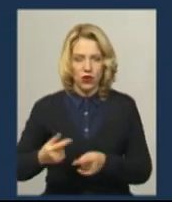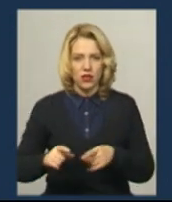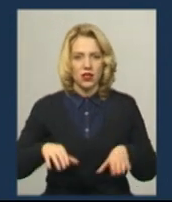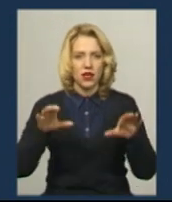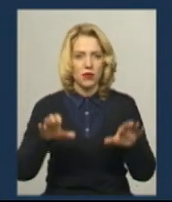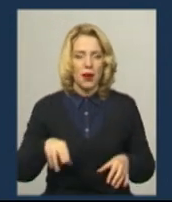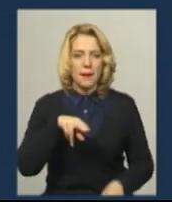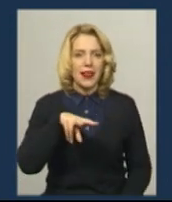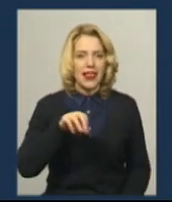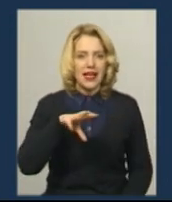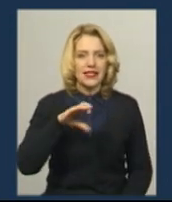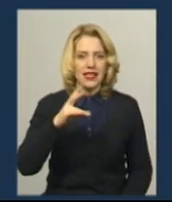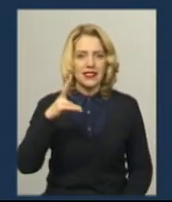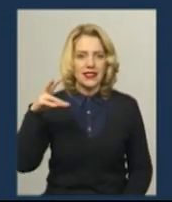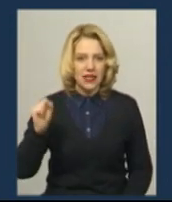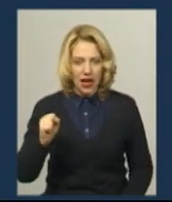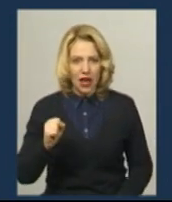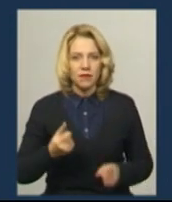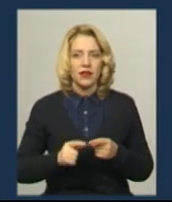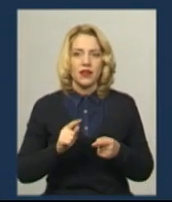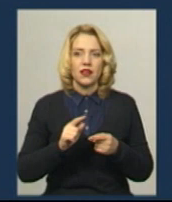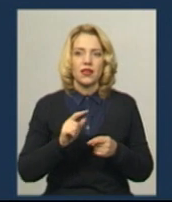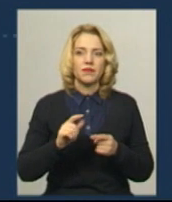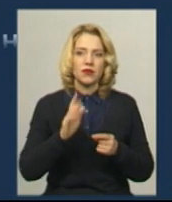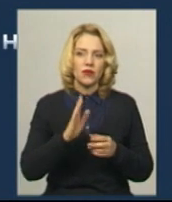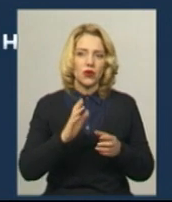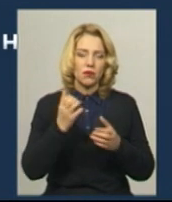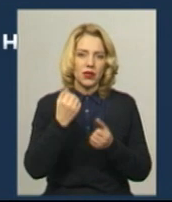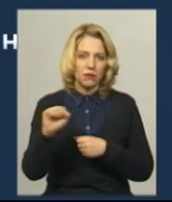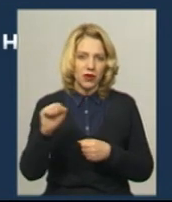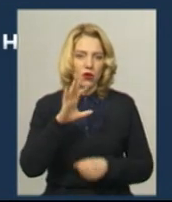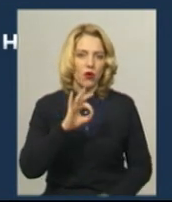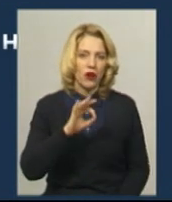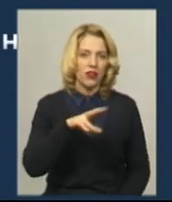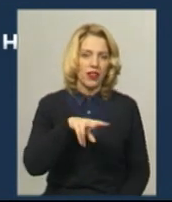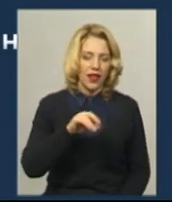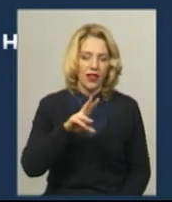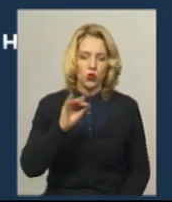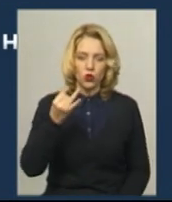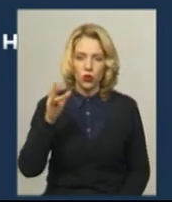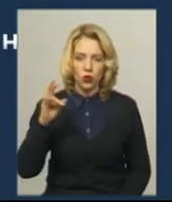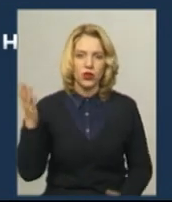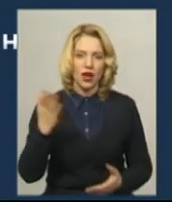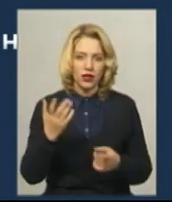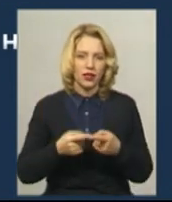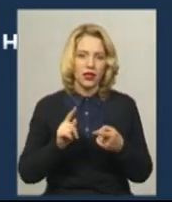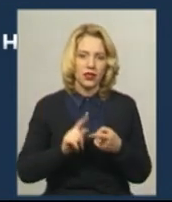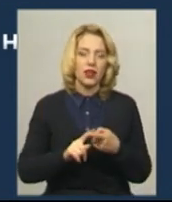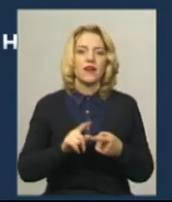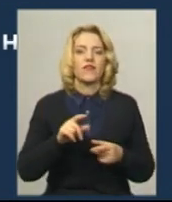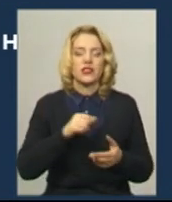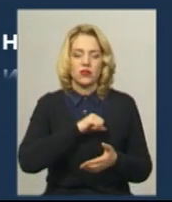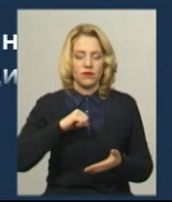Плесенської територіальної громади Шепотівського району переміг Павло Алілуйко – приватний підприємець, який на виборах балотувався як